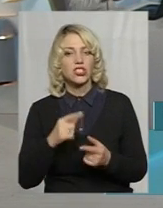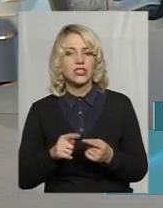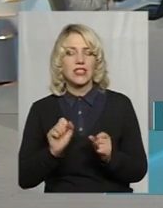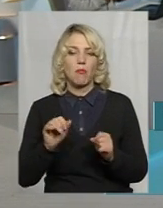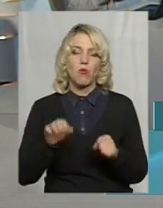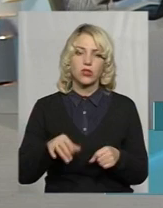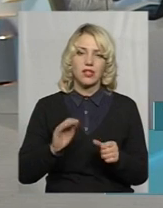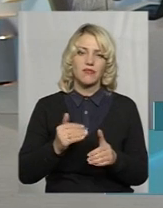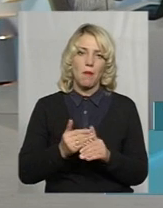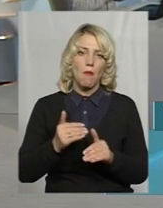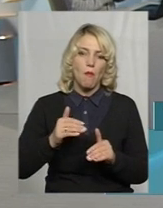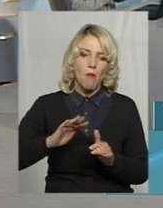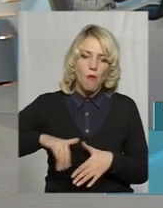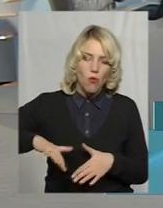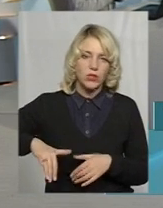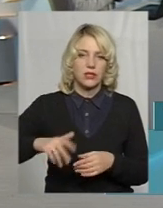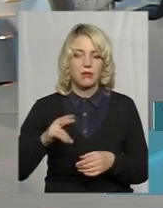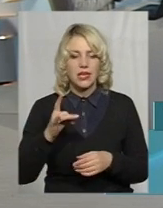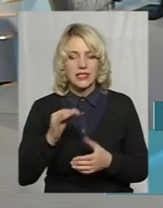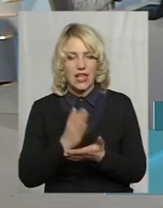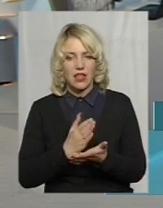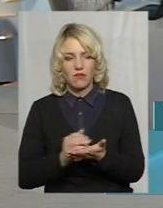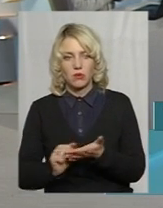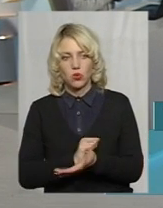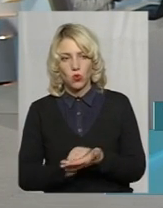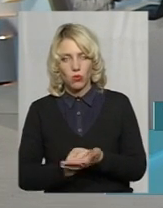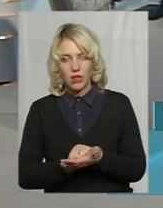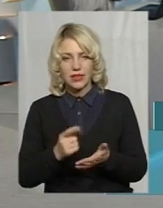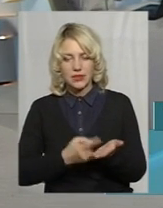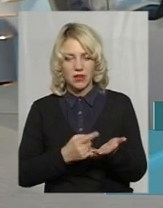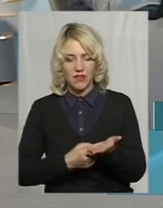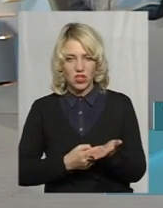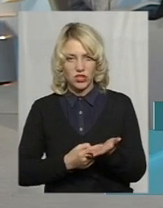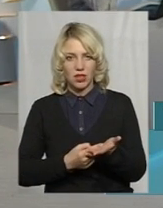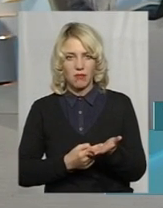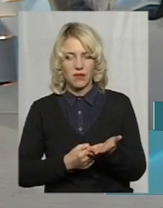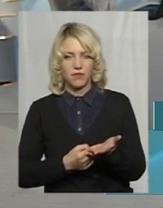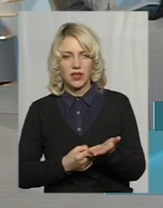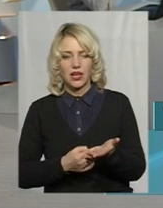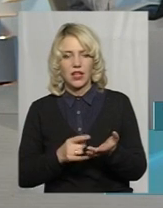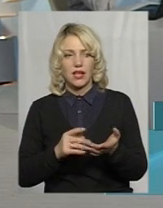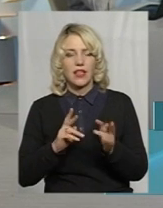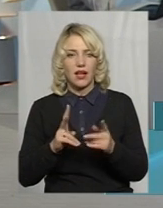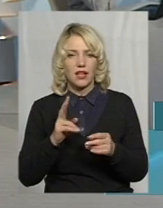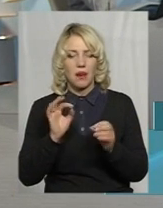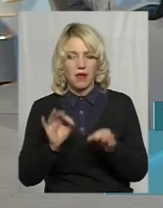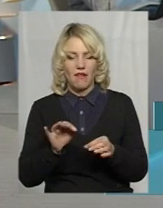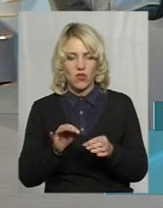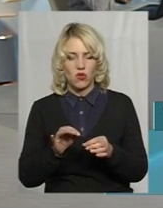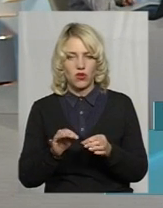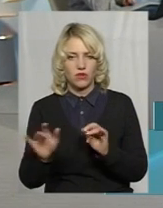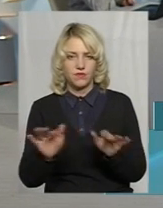можна потім із наявними документами, спідтвердженими, як правильно зробити цим людям?